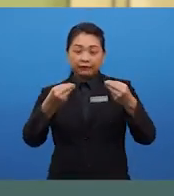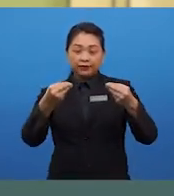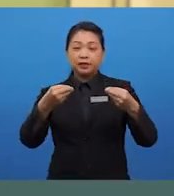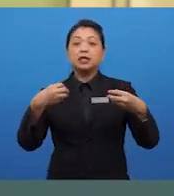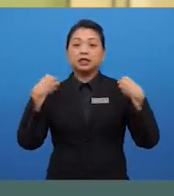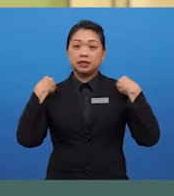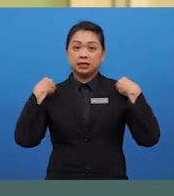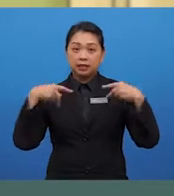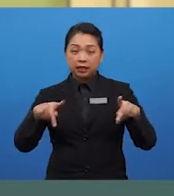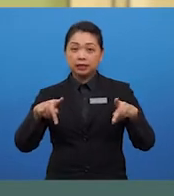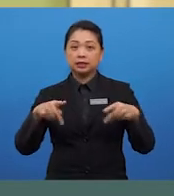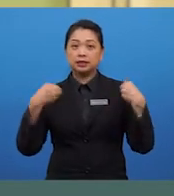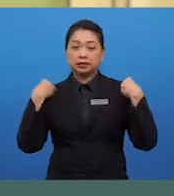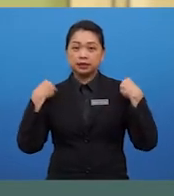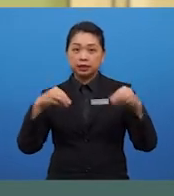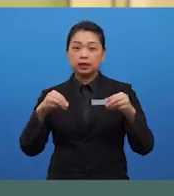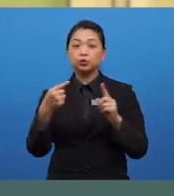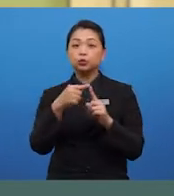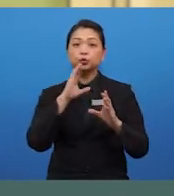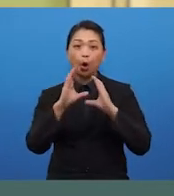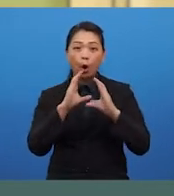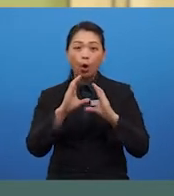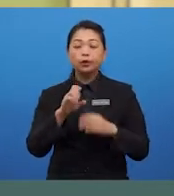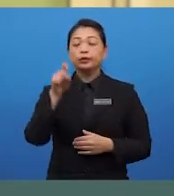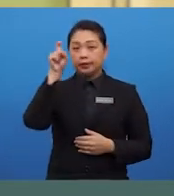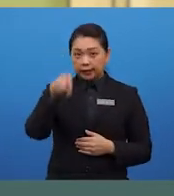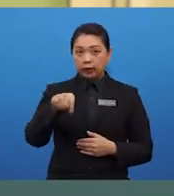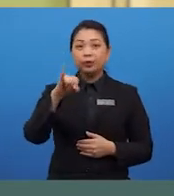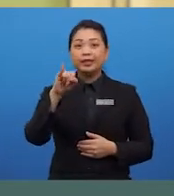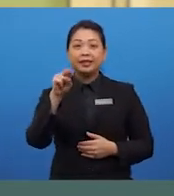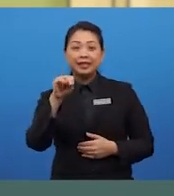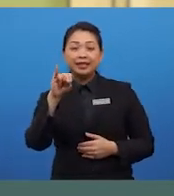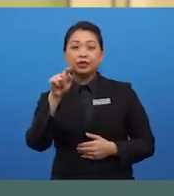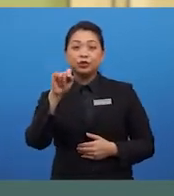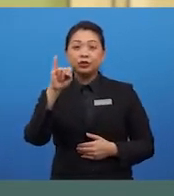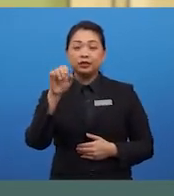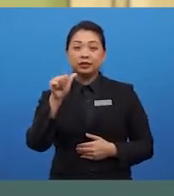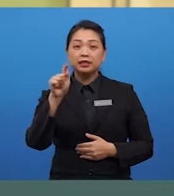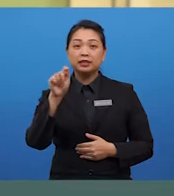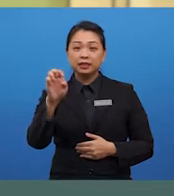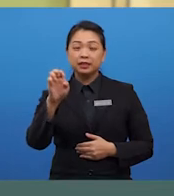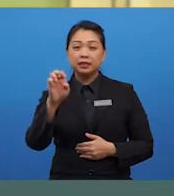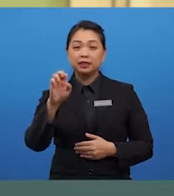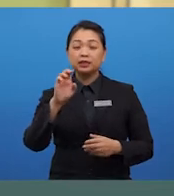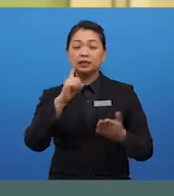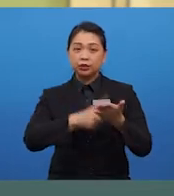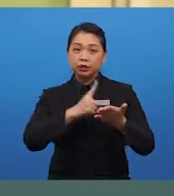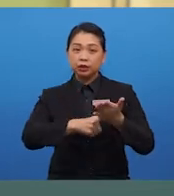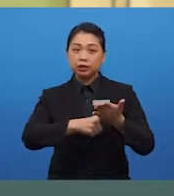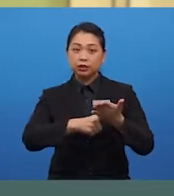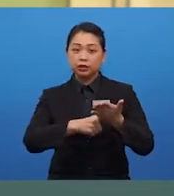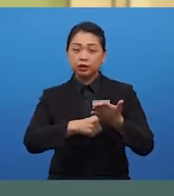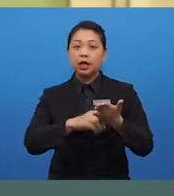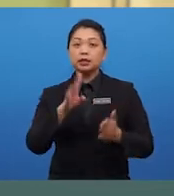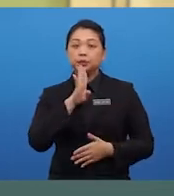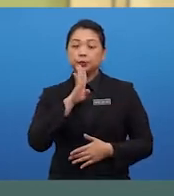to speak your thoughts or even sometimes you need to initiate the discussion. Now, obviously, speaking